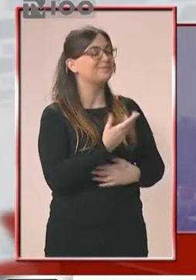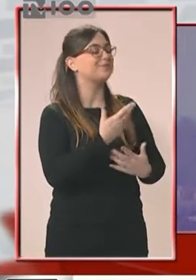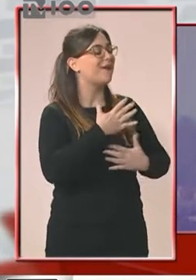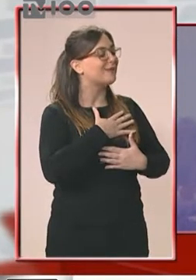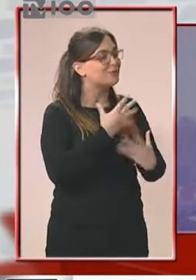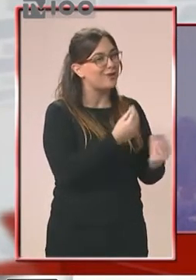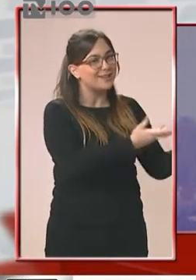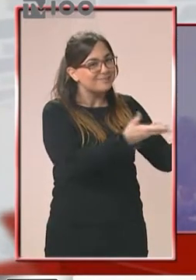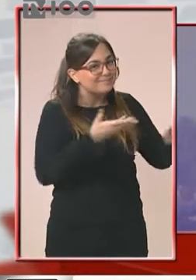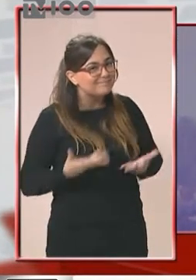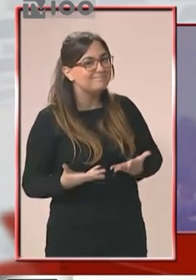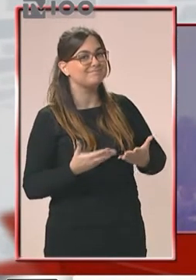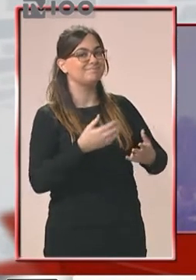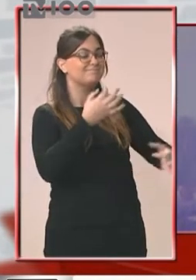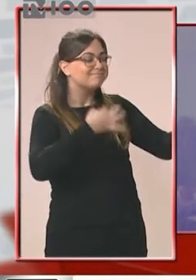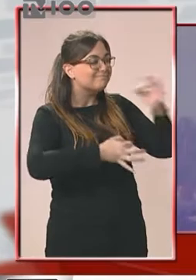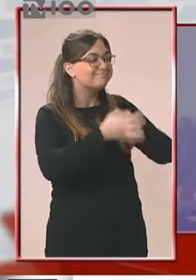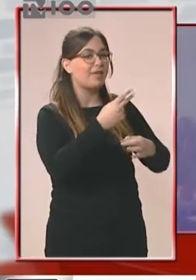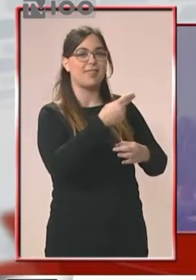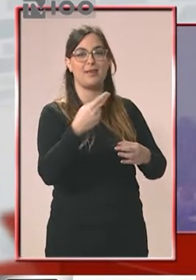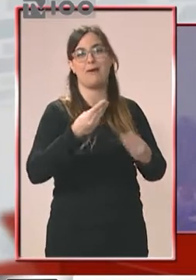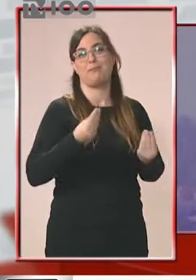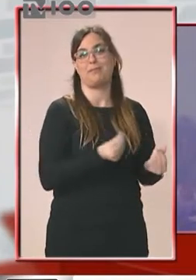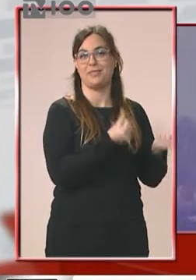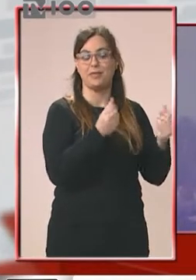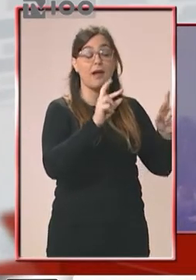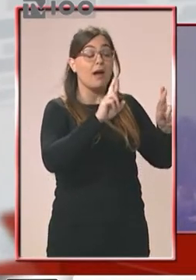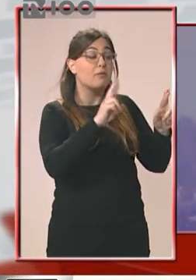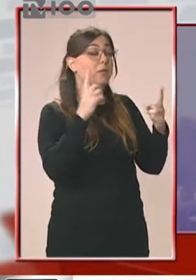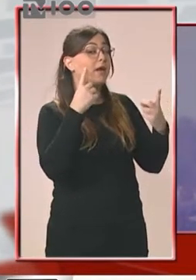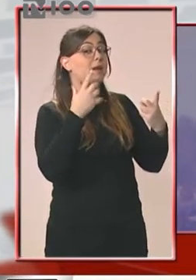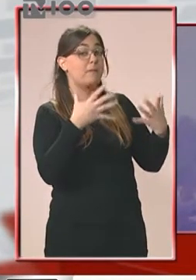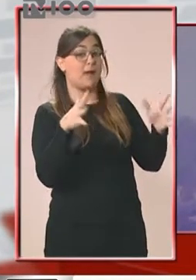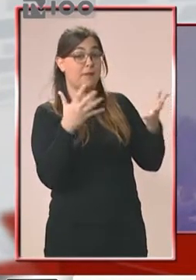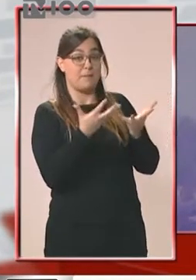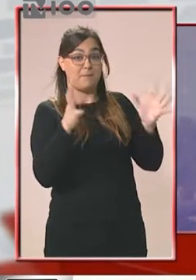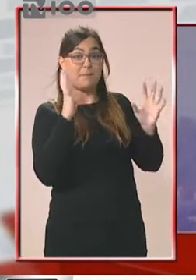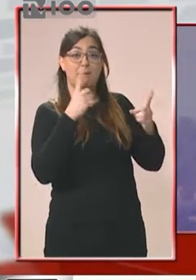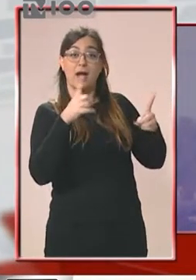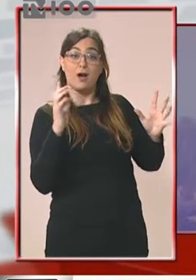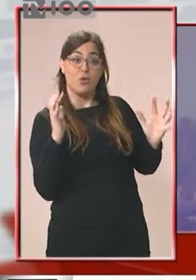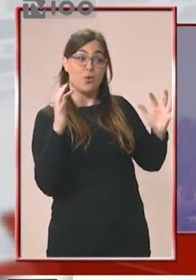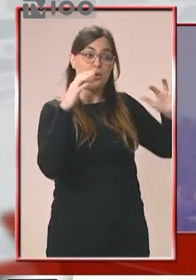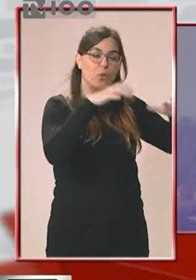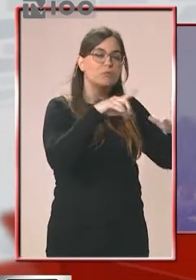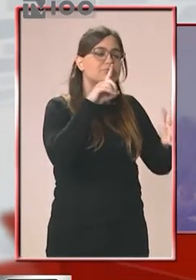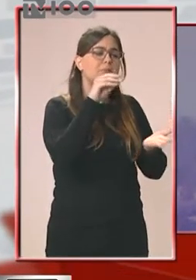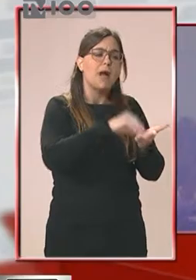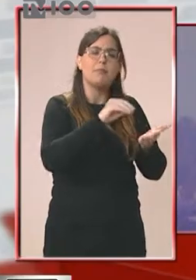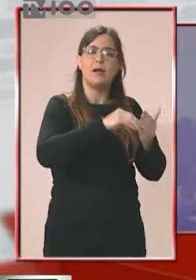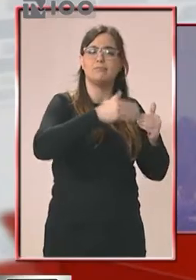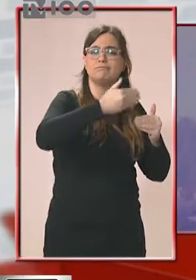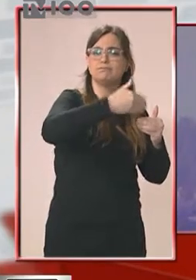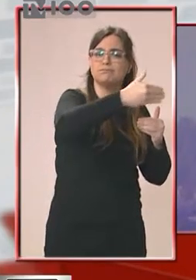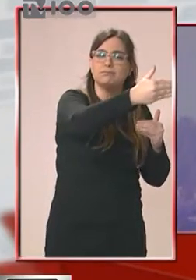ευχαριστούμε. Και διαφωτίσατε για ένα τόσο ευαίσθητο θέμα. Μακάρι να περάσουν όλοι από το μέγαρο και να περάσετε θαυμάσια και να επαναληφθούν τέτοιου είδους προγράμματα και να μπουν